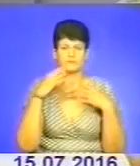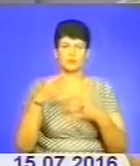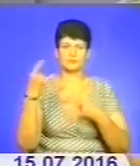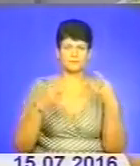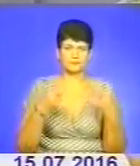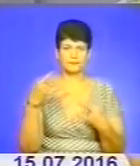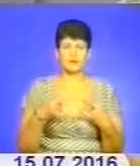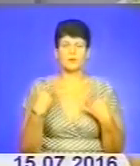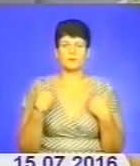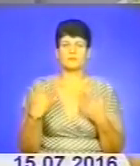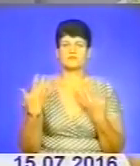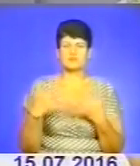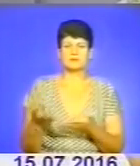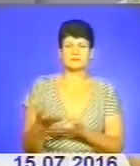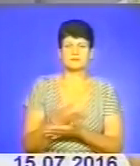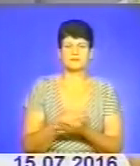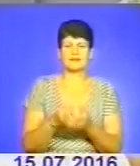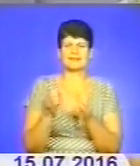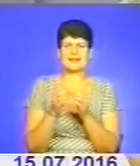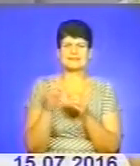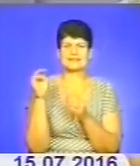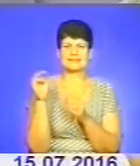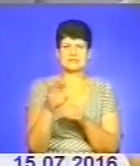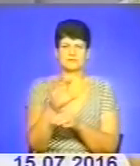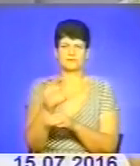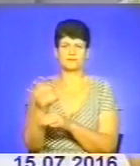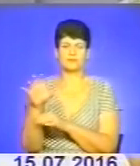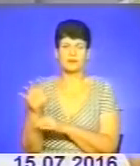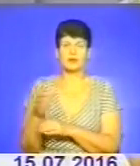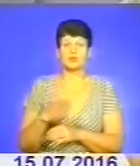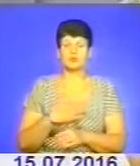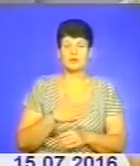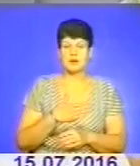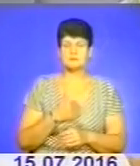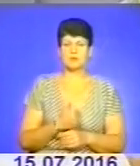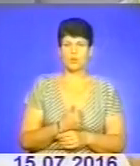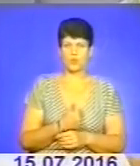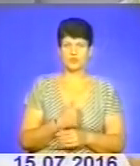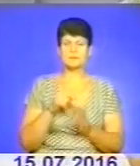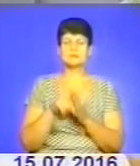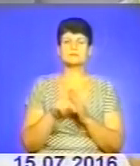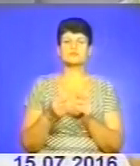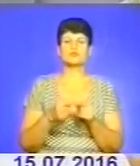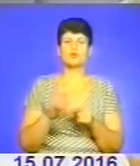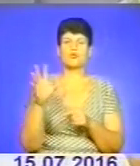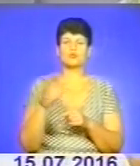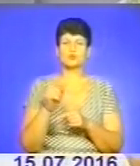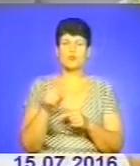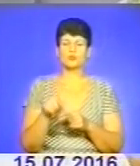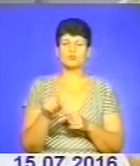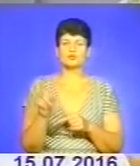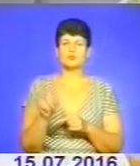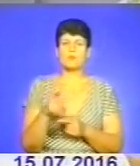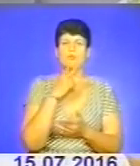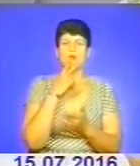нас вже надійшло близько 10 тисяч знімків. До нас ми хочемо змісту всього-всього проєкту. Це полягає в тому, щоб